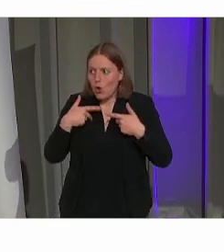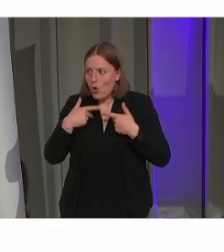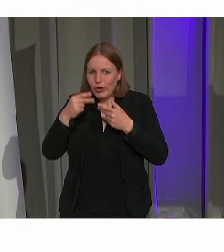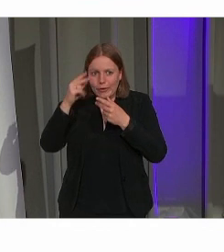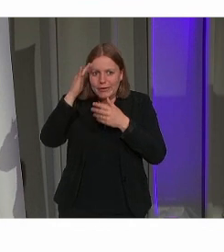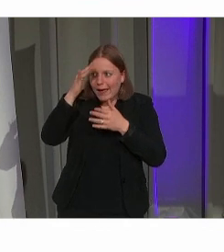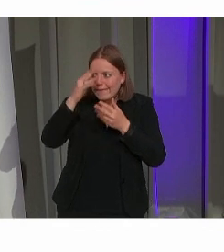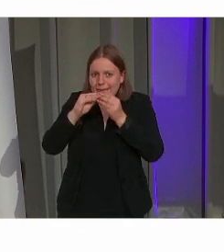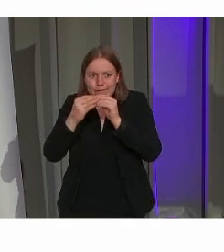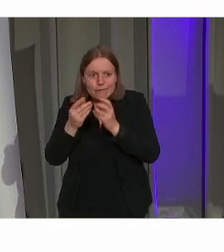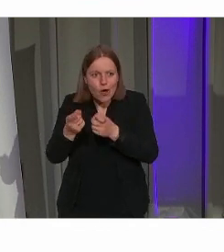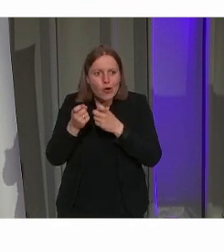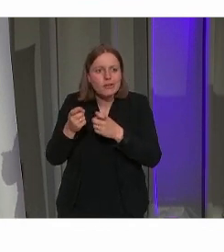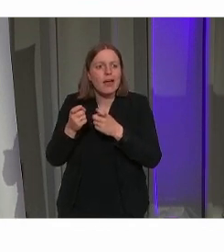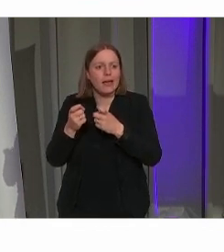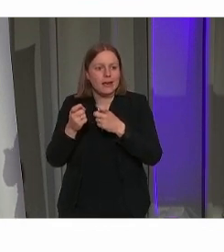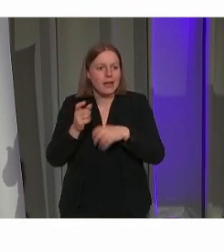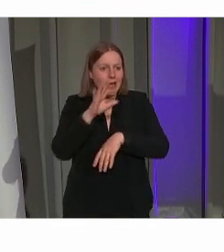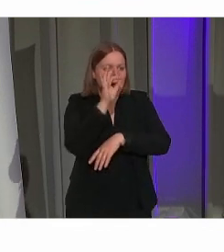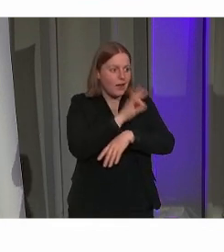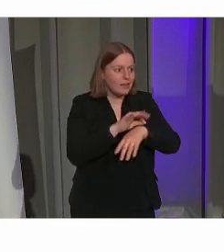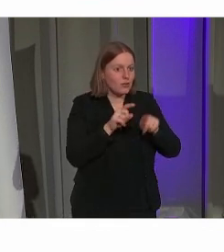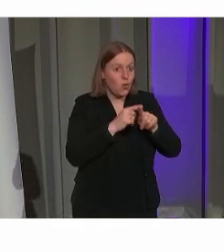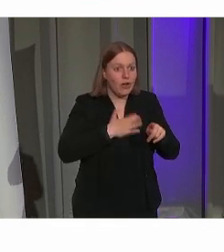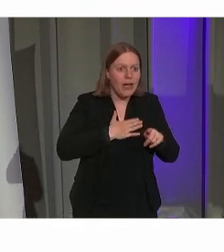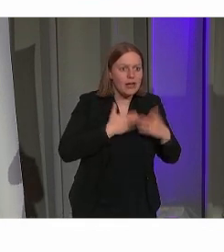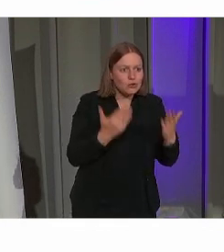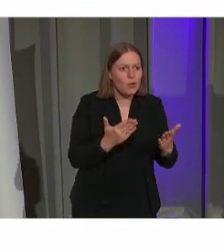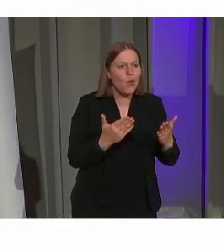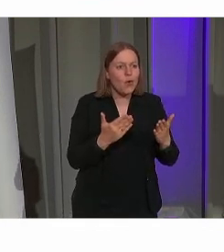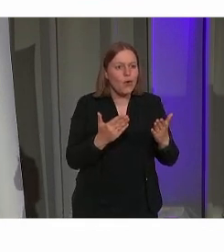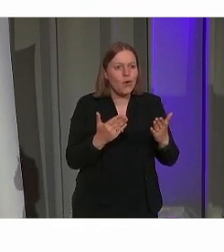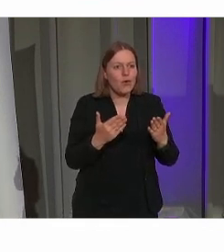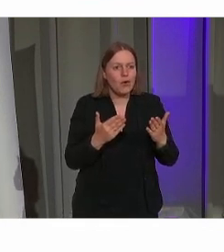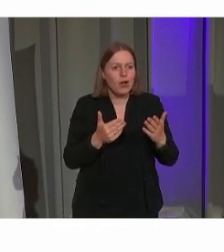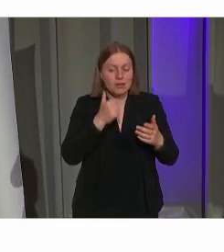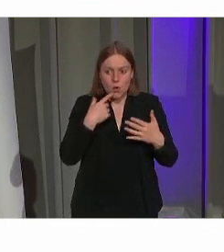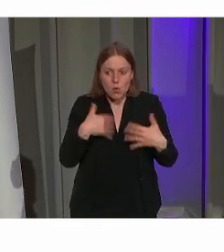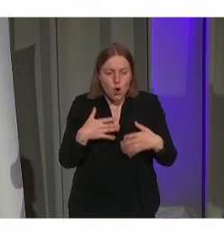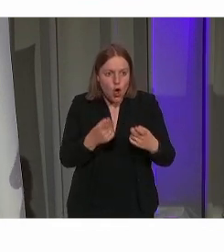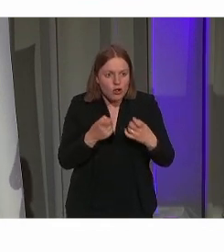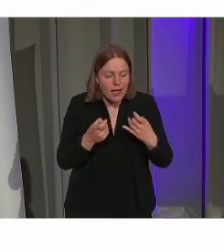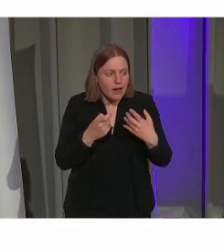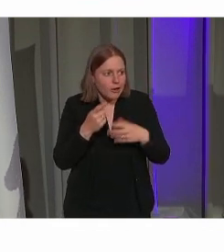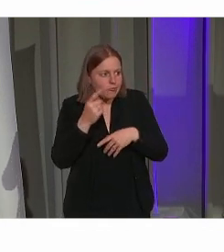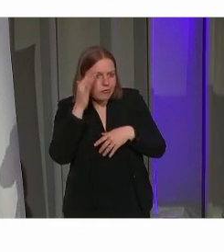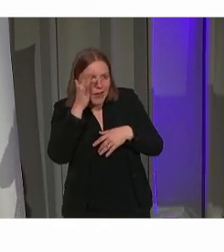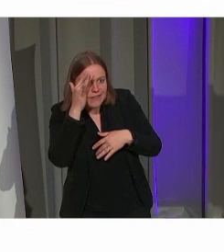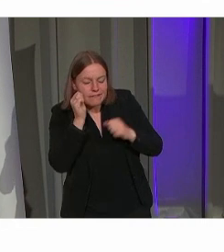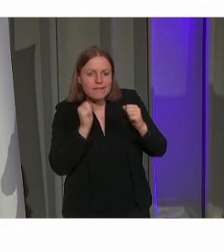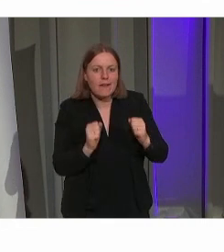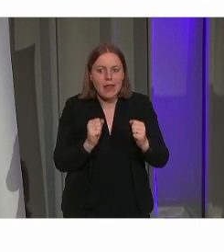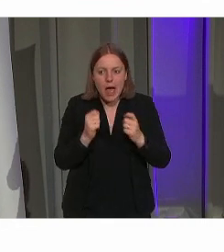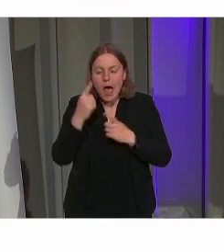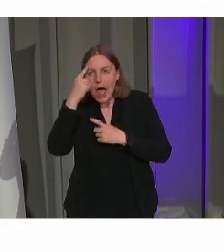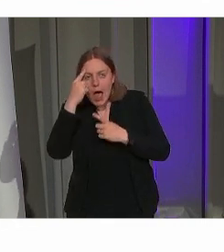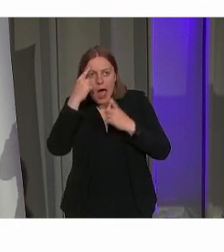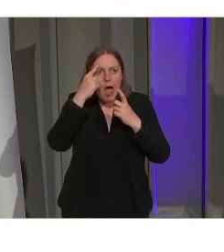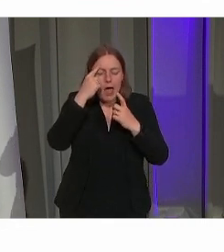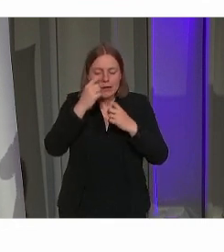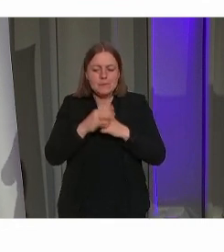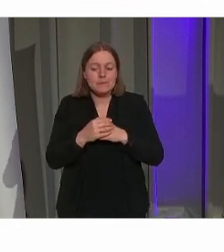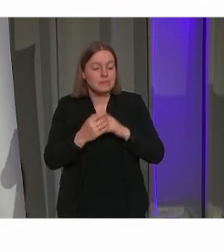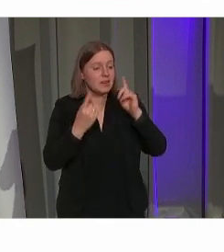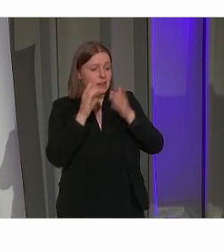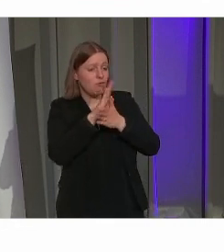is iets dat ontwerpers en architecten ook heel erg aanspreekt als je het formuleert als een uitdaging. Het voorbeeld die hier